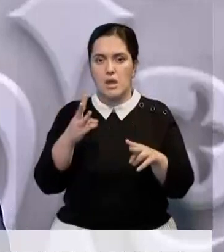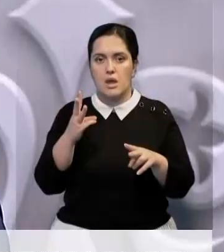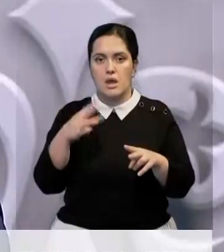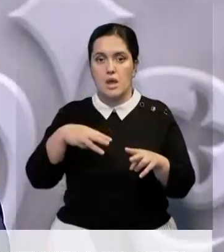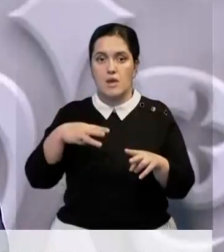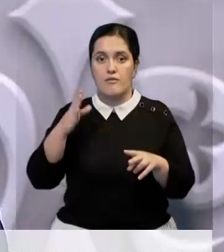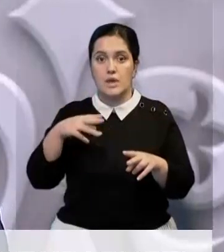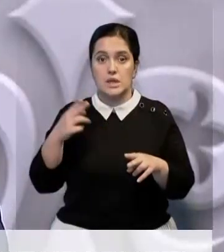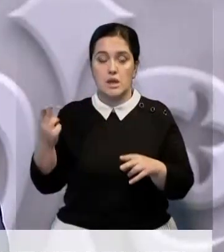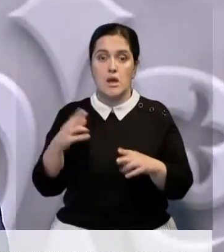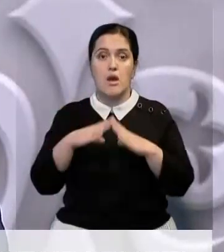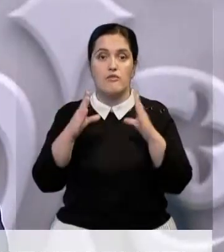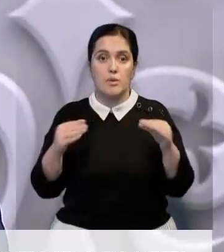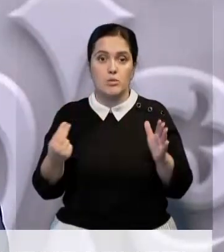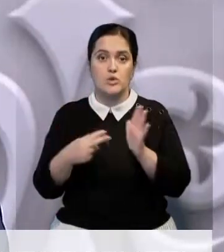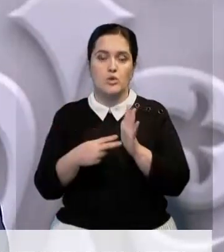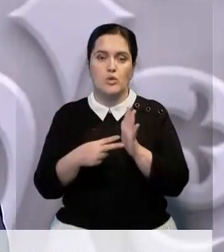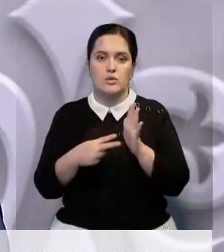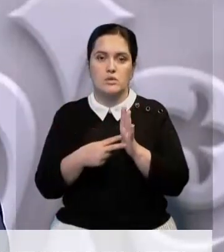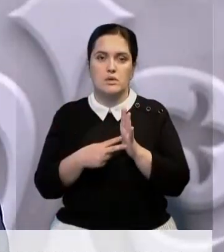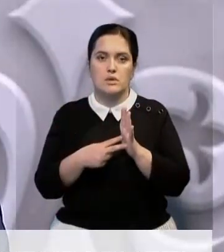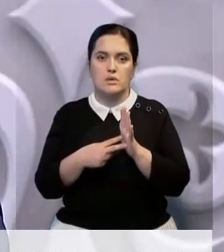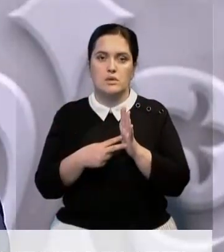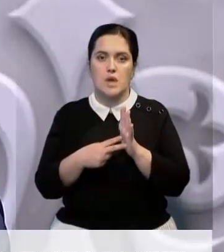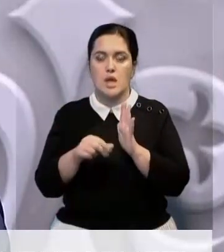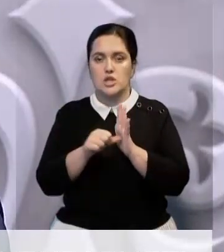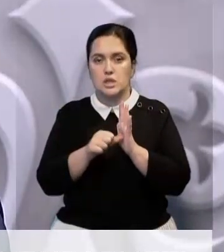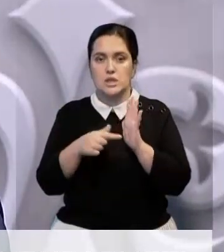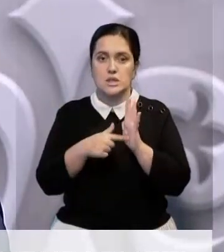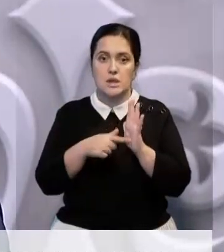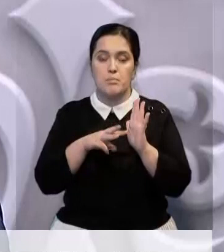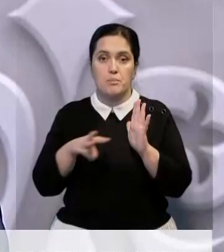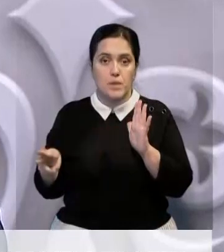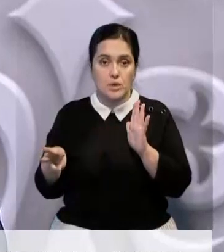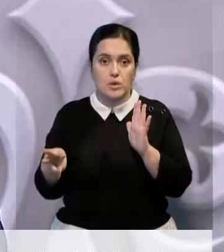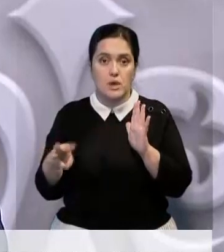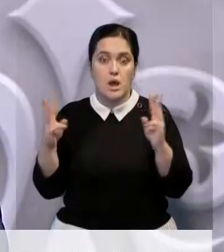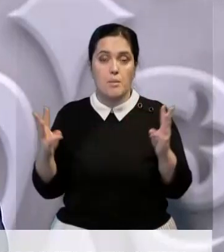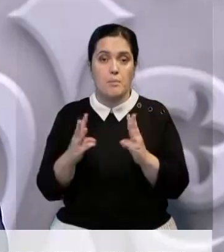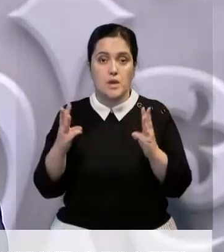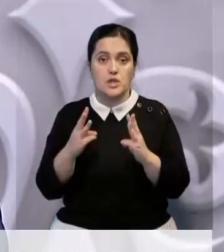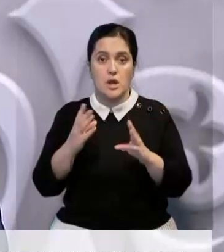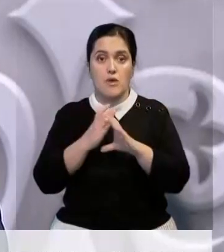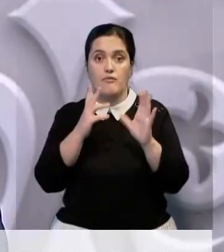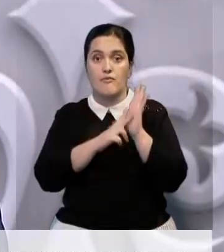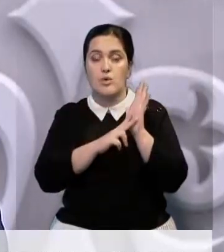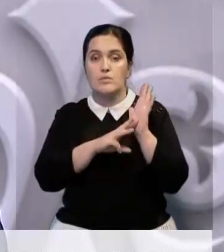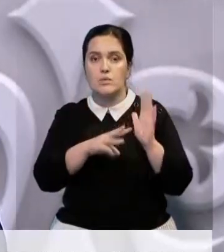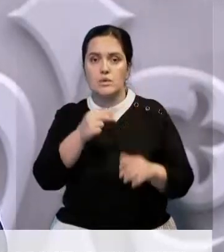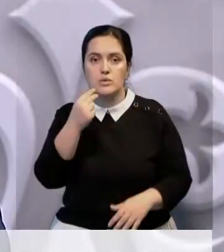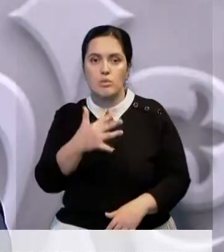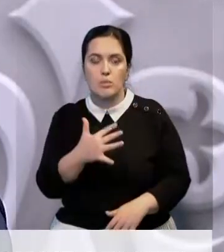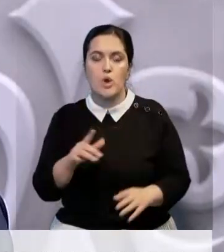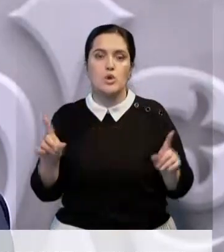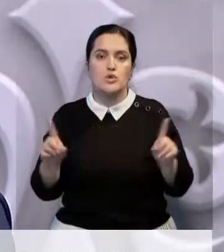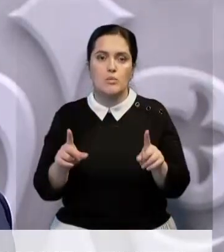если их автомобиль легковой стоит порядка 6-7 миллионов, а пожарных автостен на 80 миллионов, то мы понимаем, что для